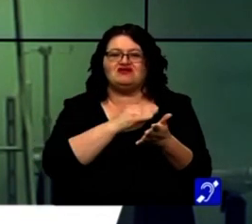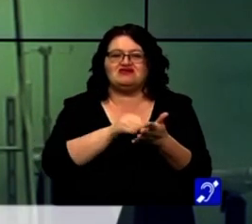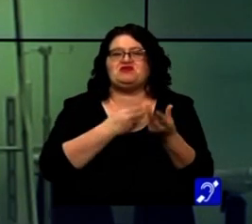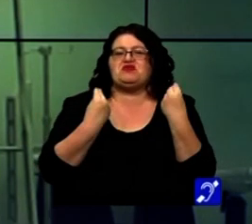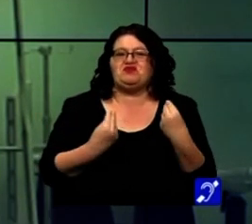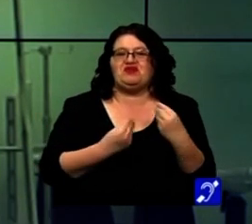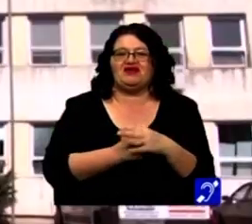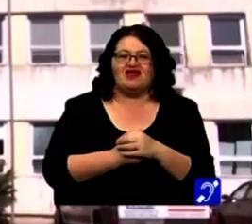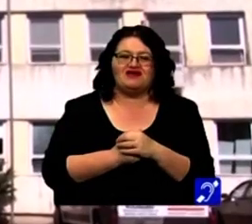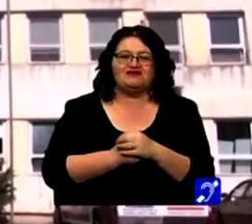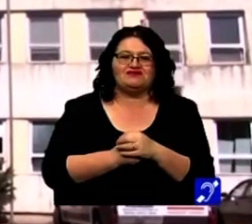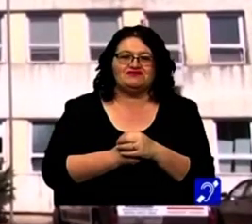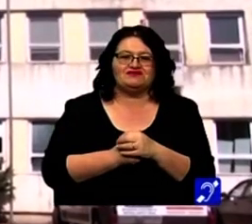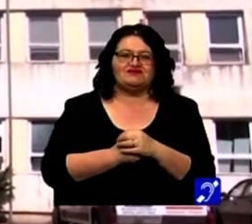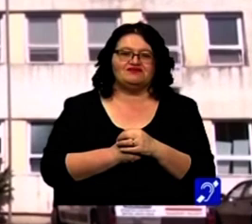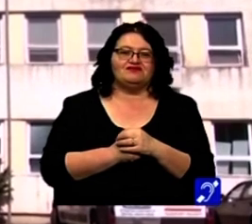bine.